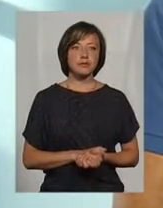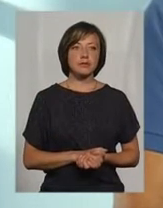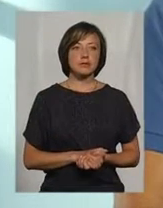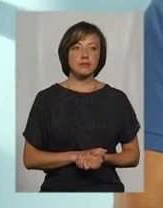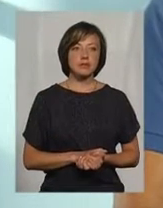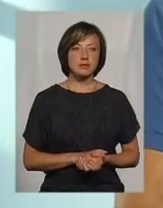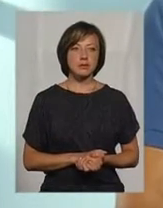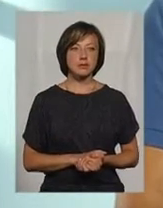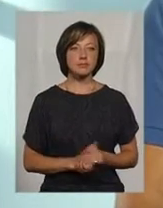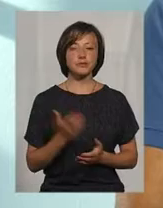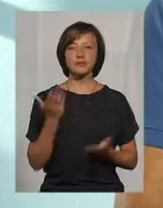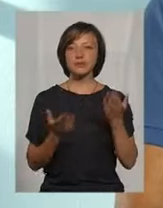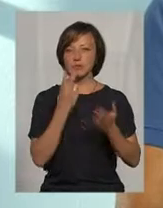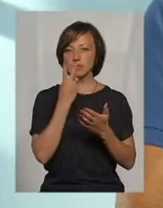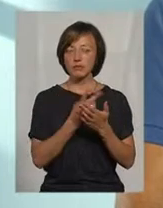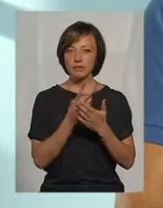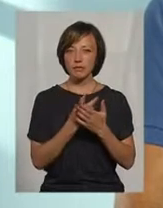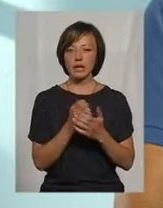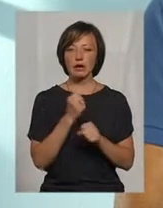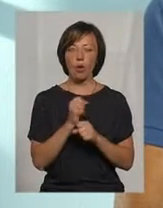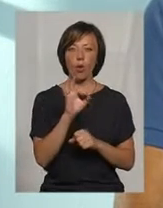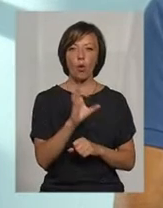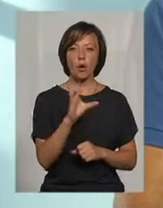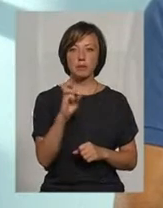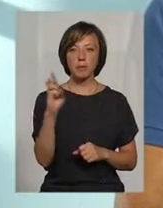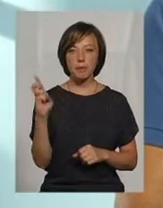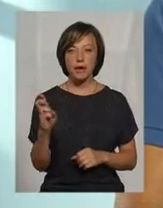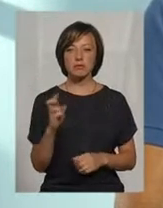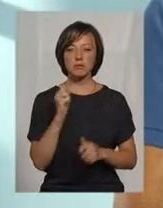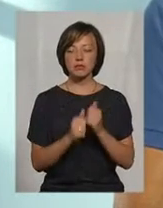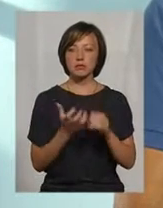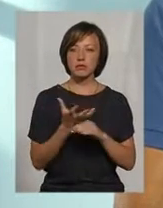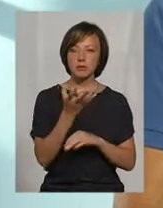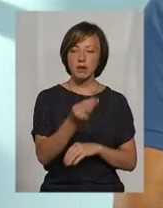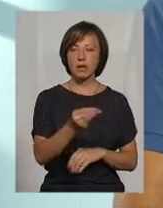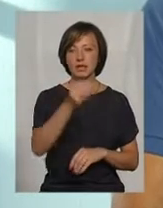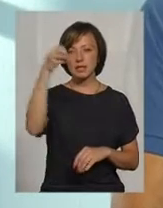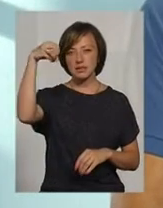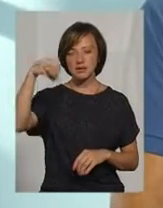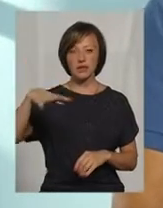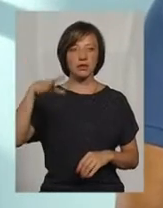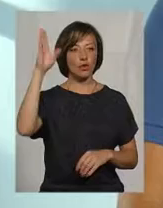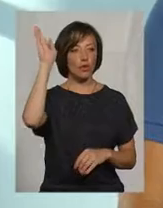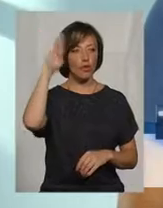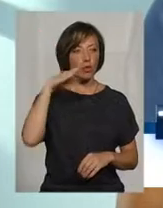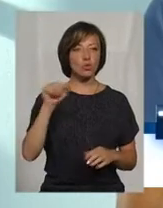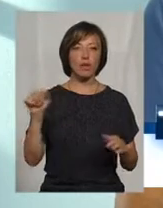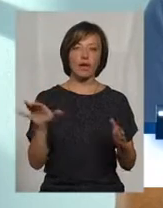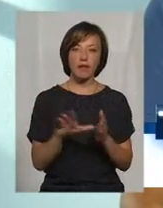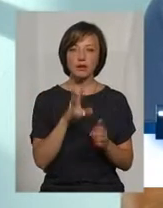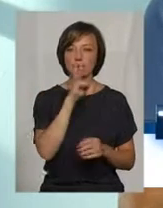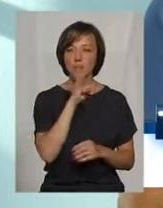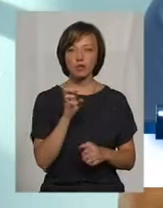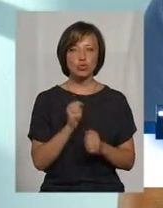функціонування ОСББ, щомісячно треба платити за світло, за воду, електрику, зарплату